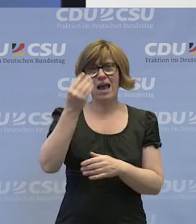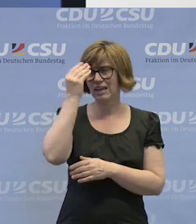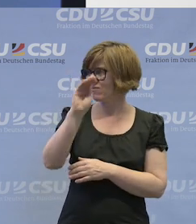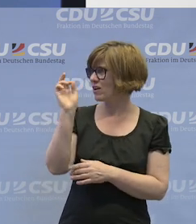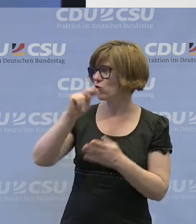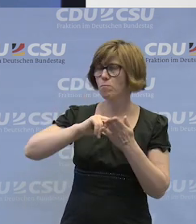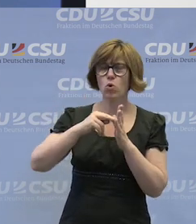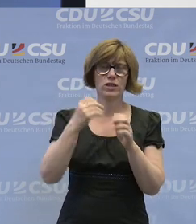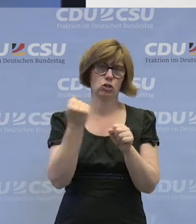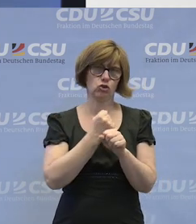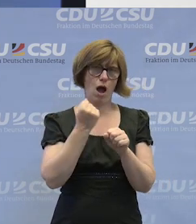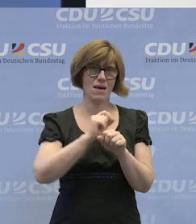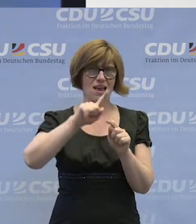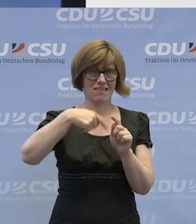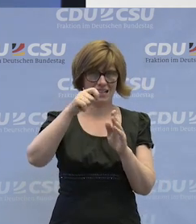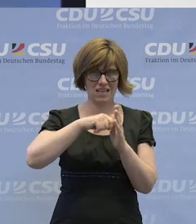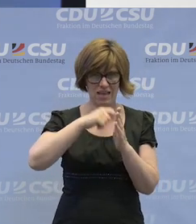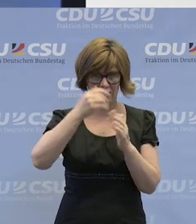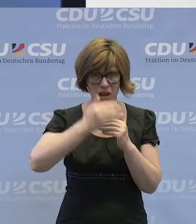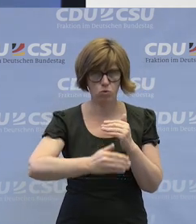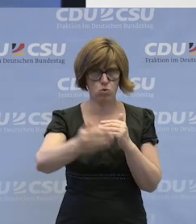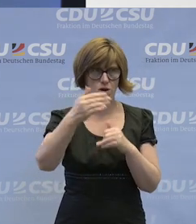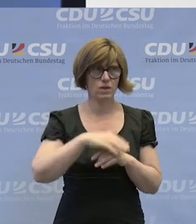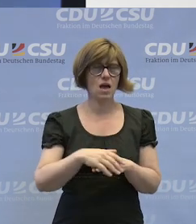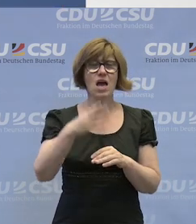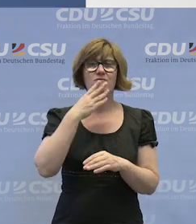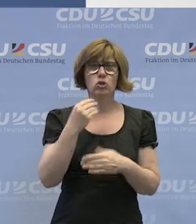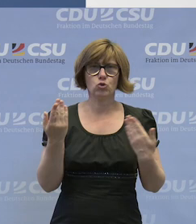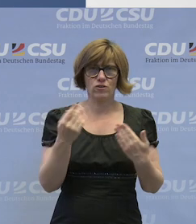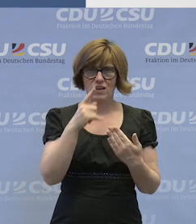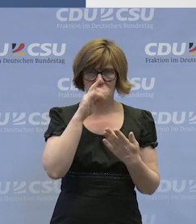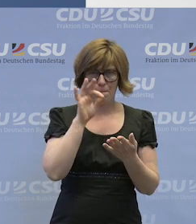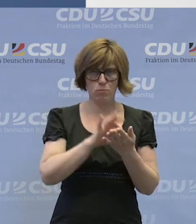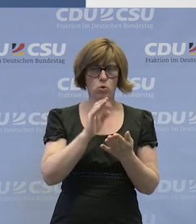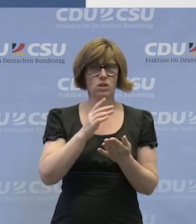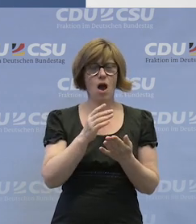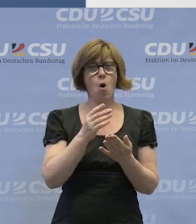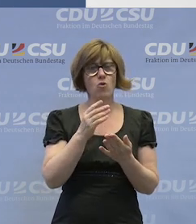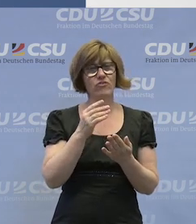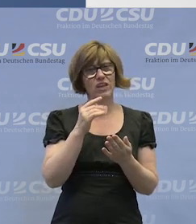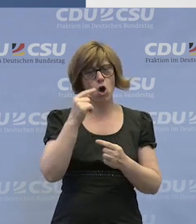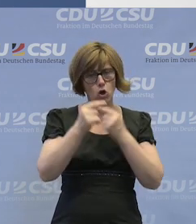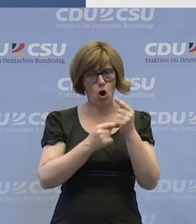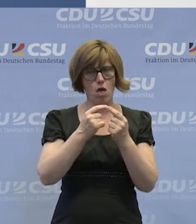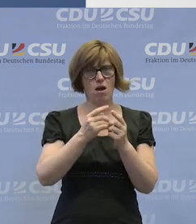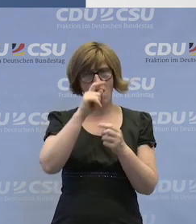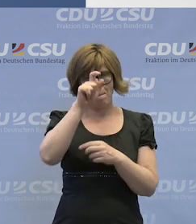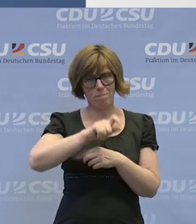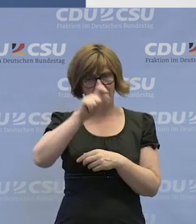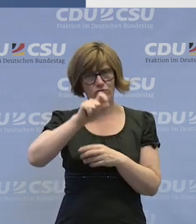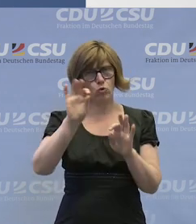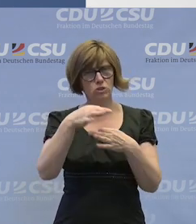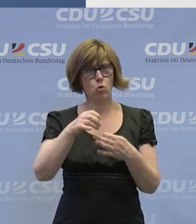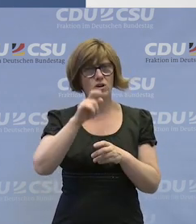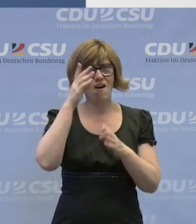für die politische Arbeit für in der nächsten Legislatur. Es wäre halt schön, an der Stelle auch die Rolle und Funktionen der Vertrauensleute zu stärken.